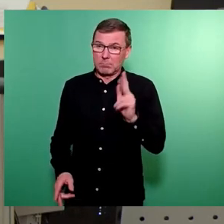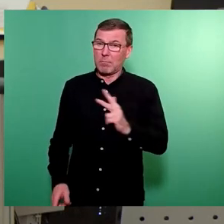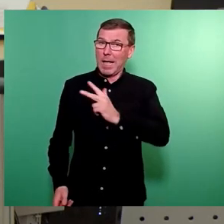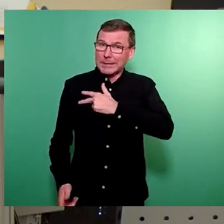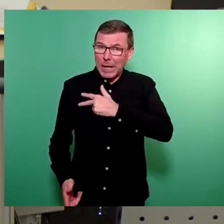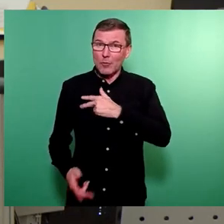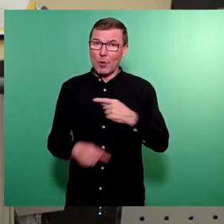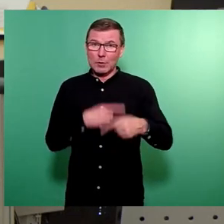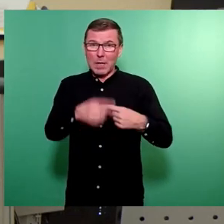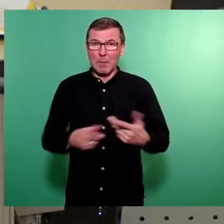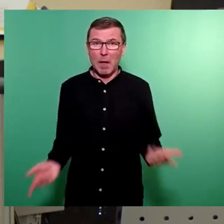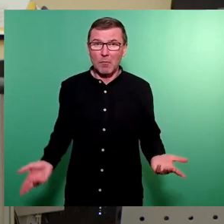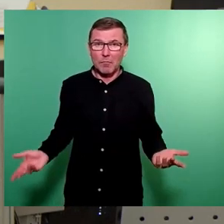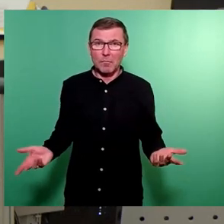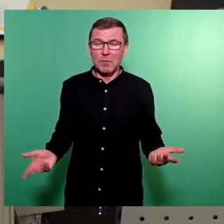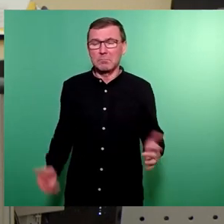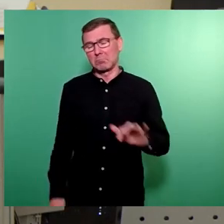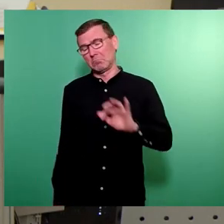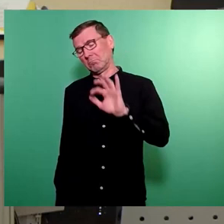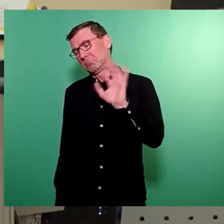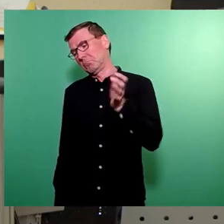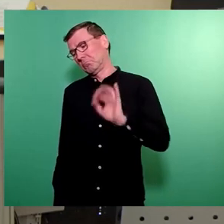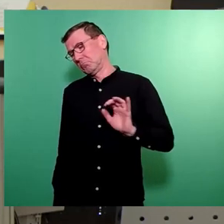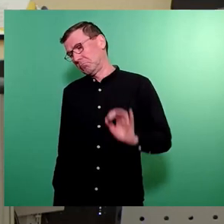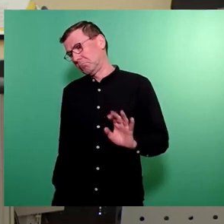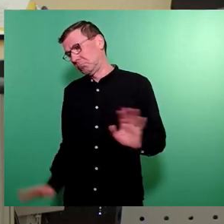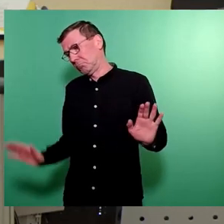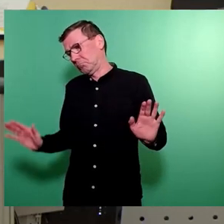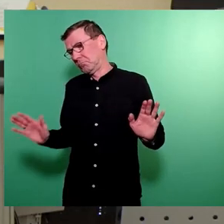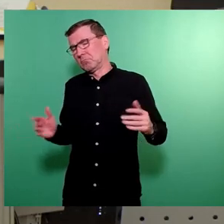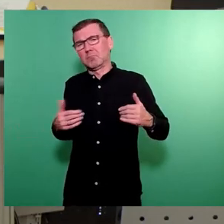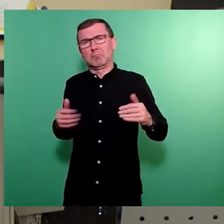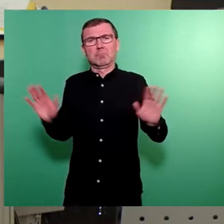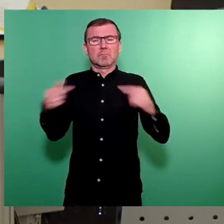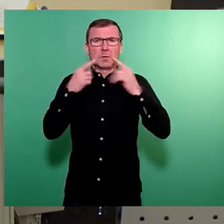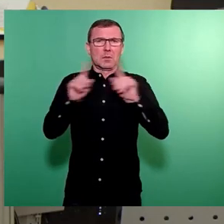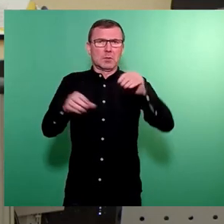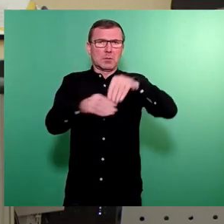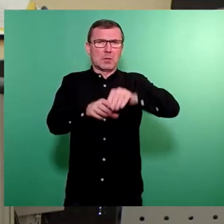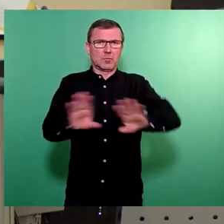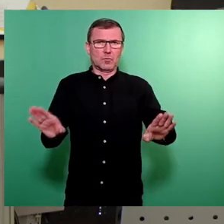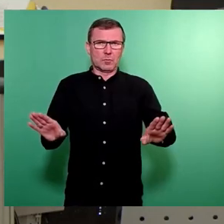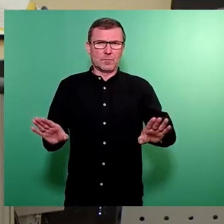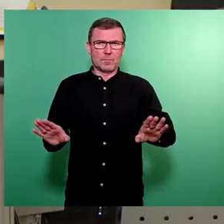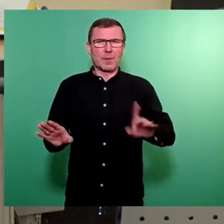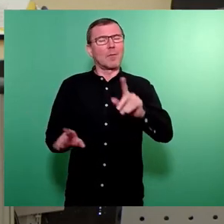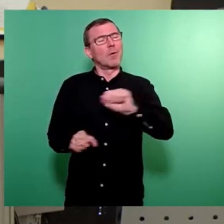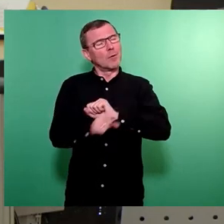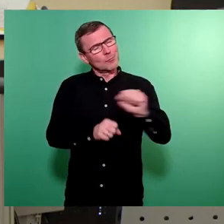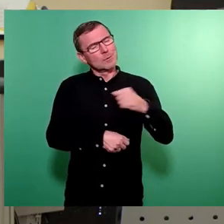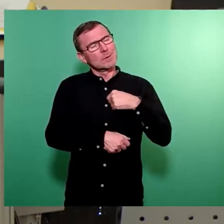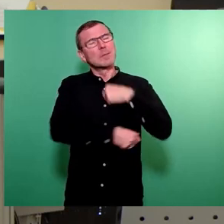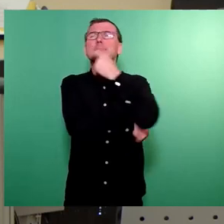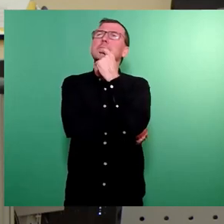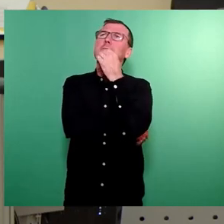ist, lasse ich mal dahingestellt. Aber ich stelle die Frage hier trotzdem in den